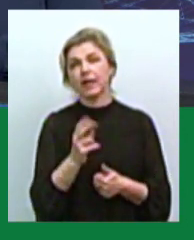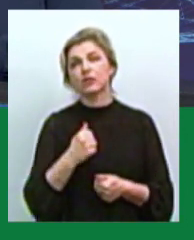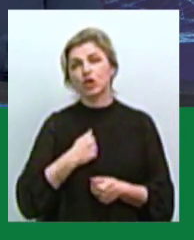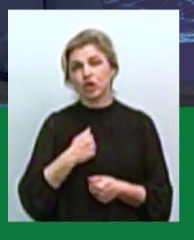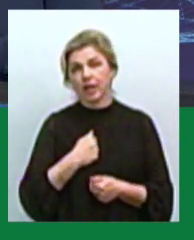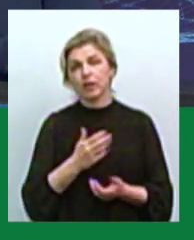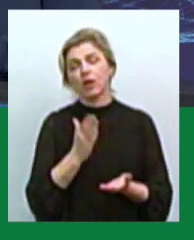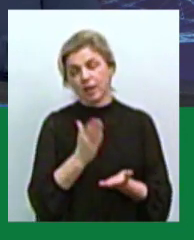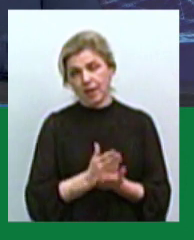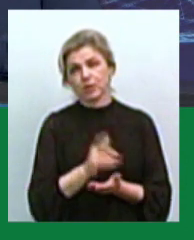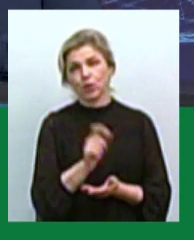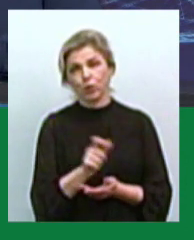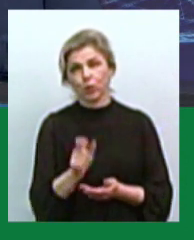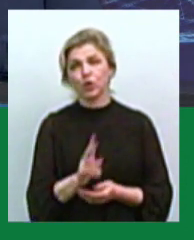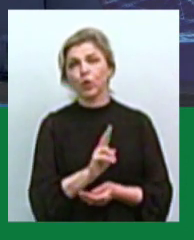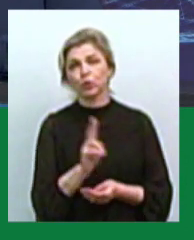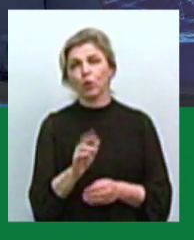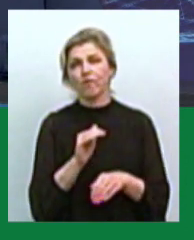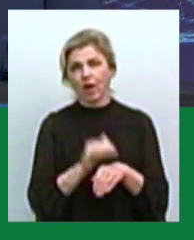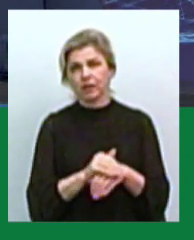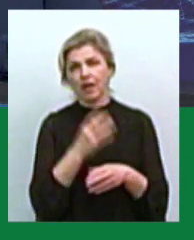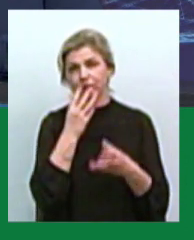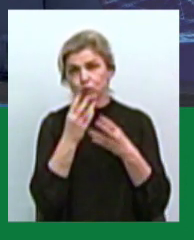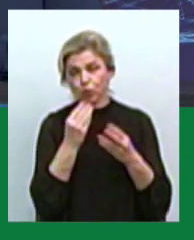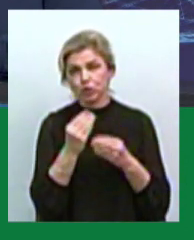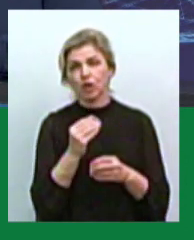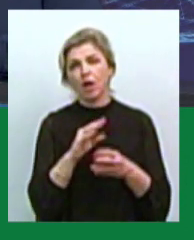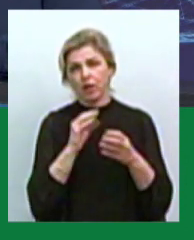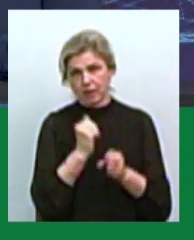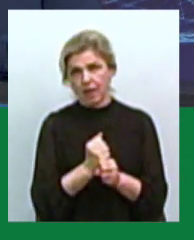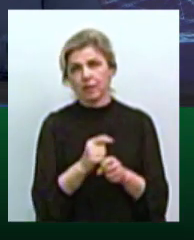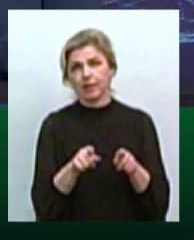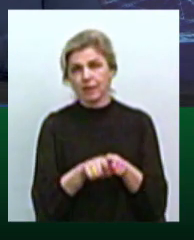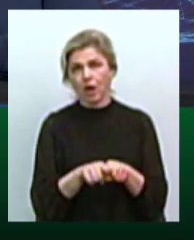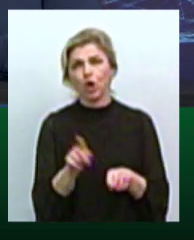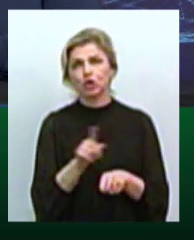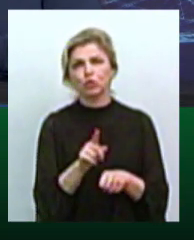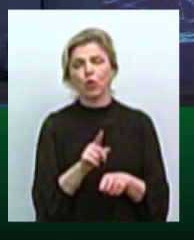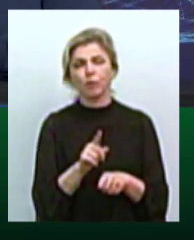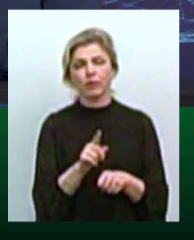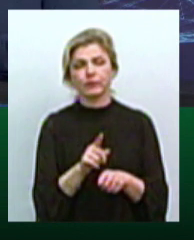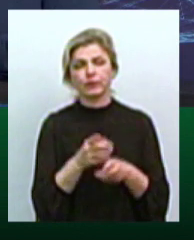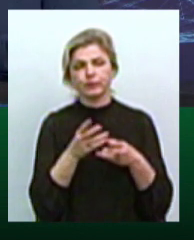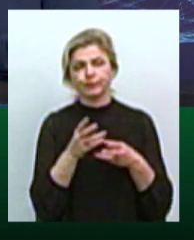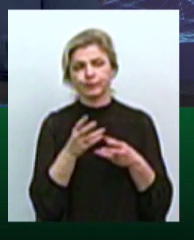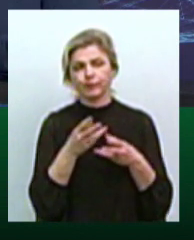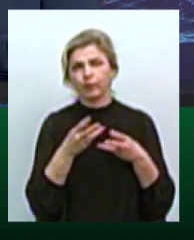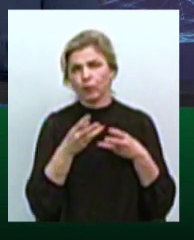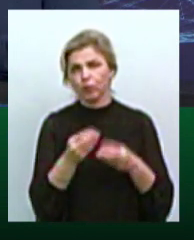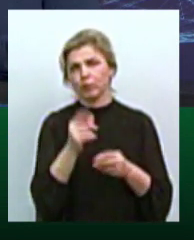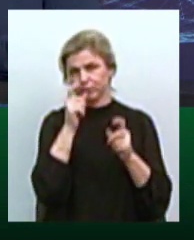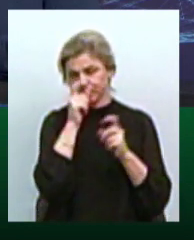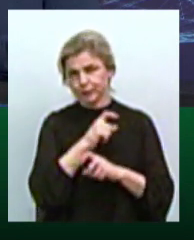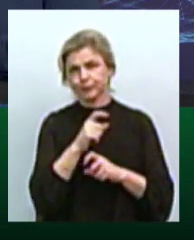фактично штучно просто роблять так, щоб згущувати атмосферу і робити вигляд, наче